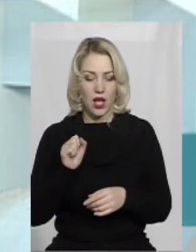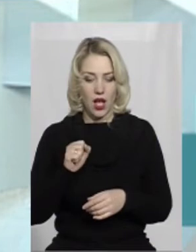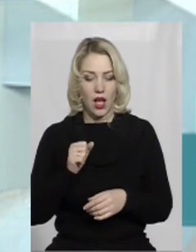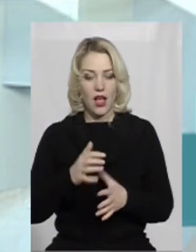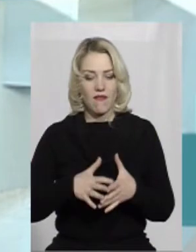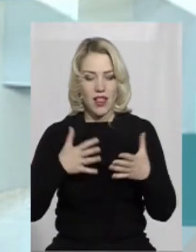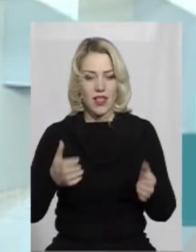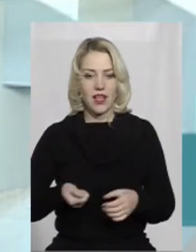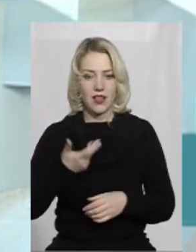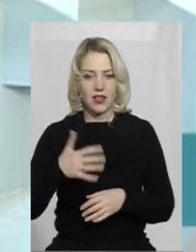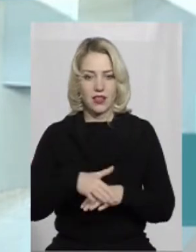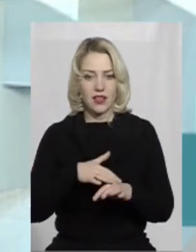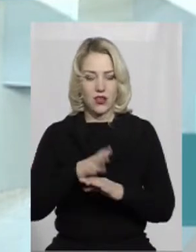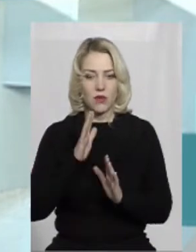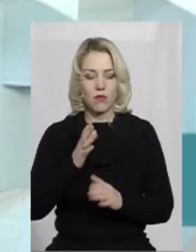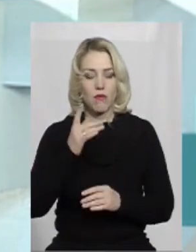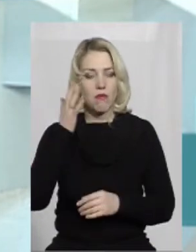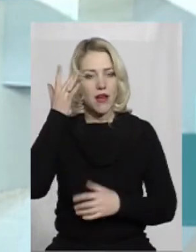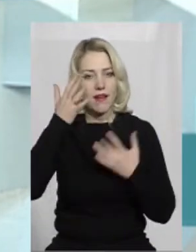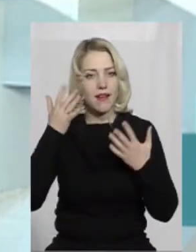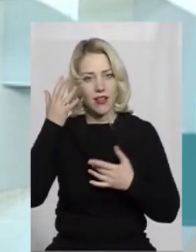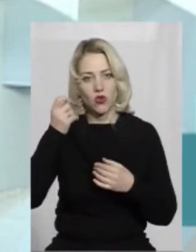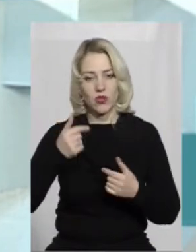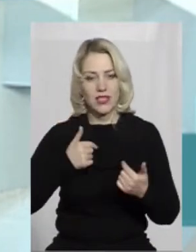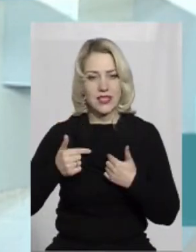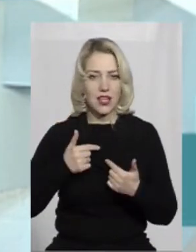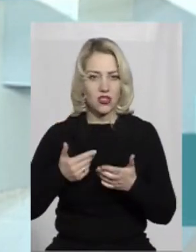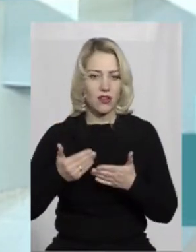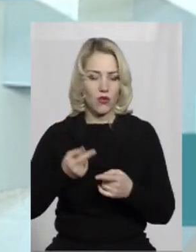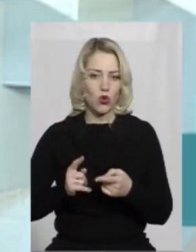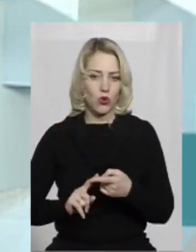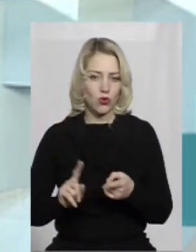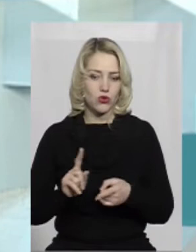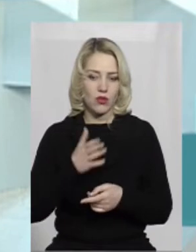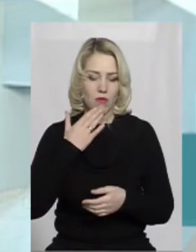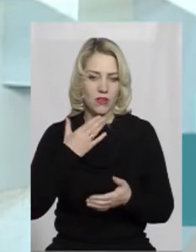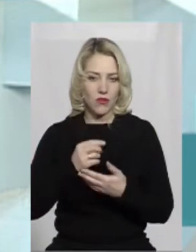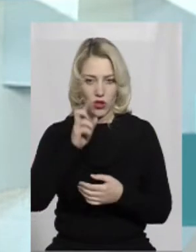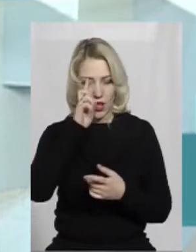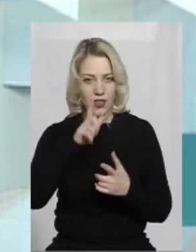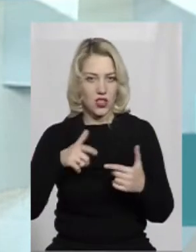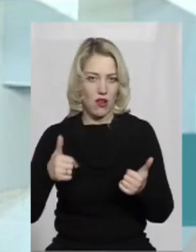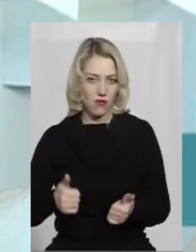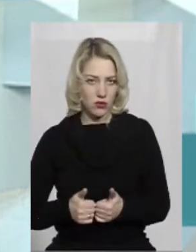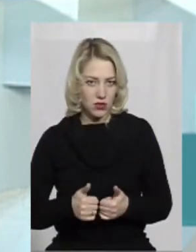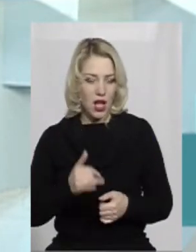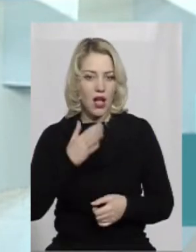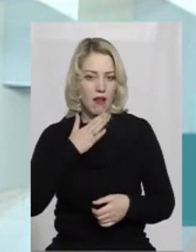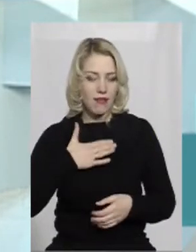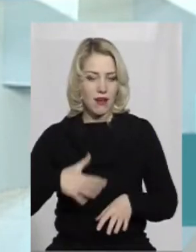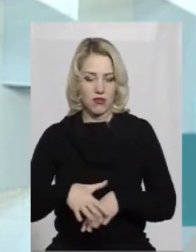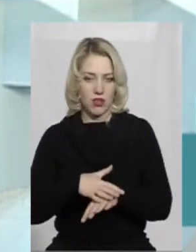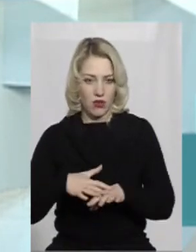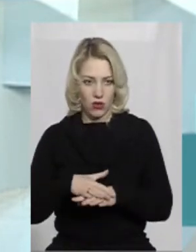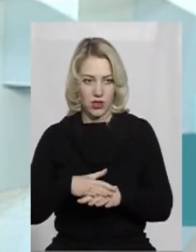кількість народів просто мріють і, надзвичайно, страждають від того, що не мають своєї державності. Ми, наш